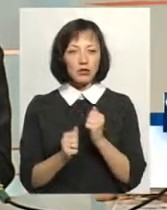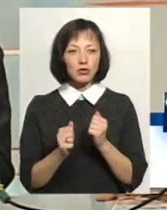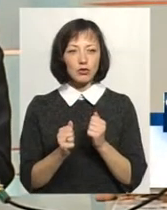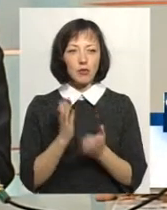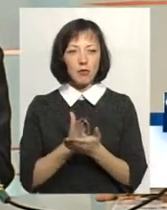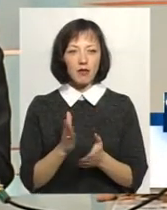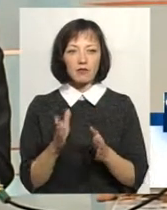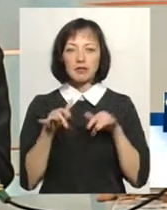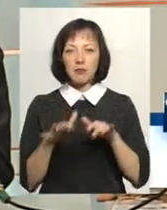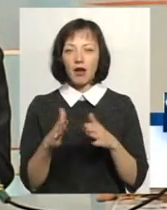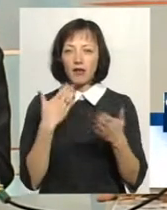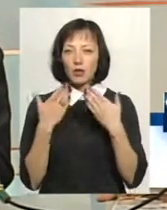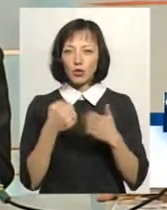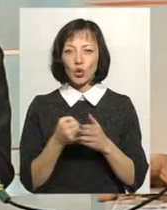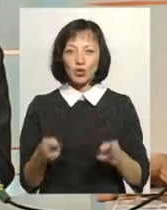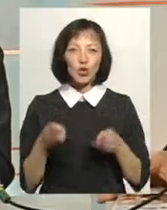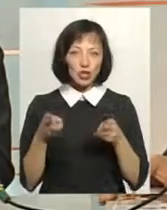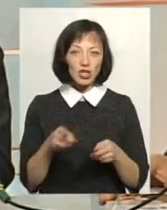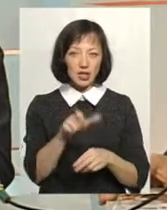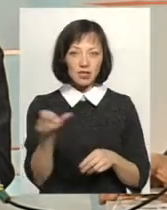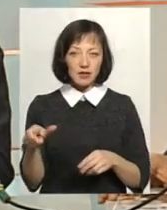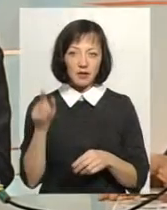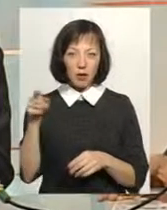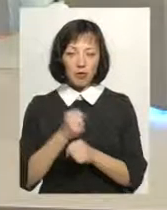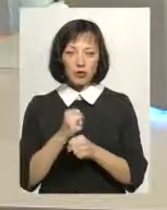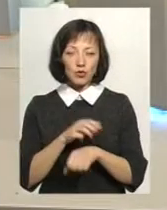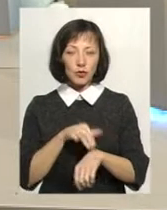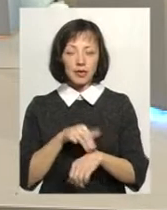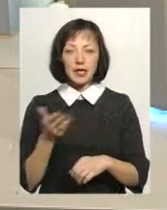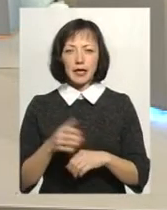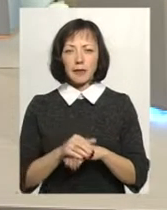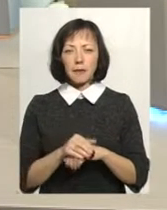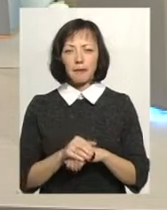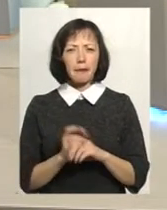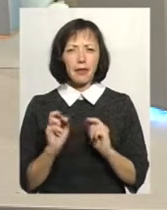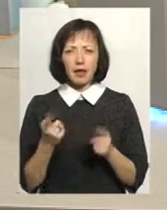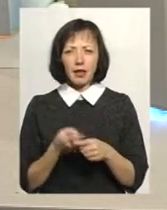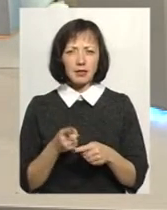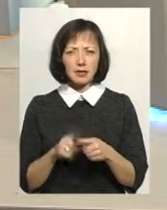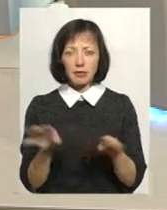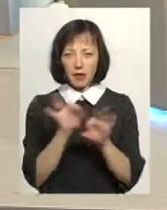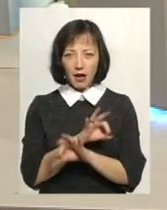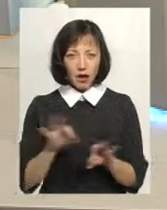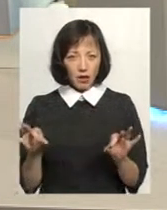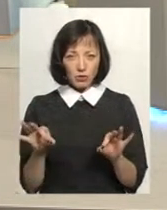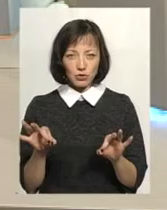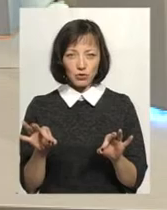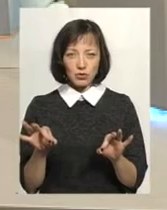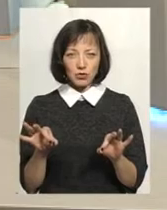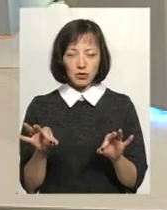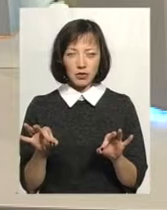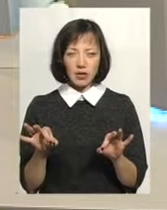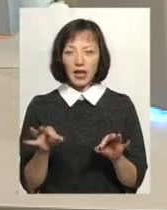злочинцями відношення до них, працюючи там в органах, і знаєте, наскільки це прекрасно, це